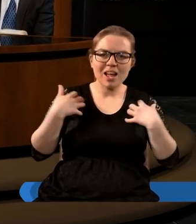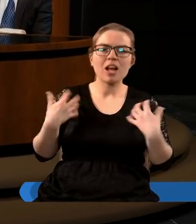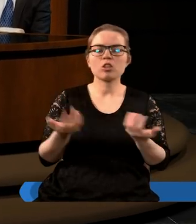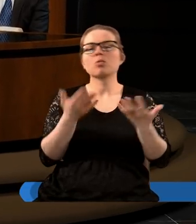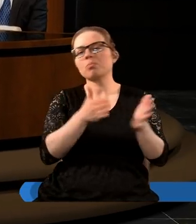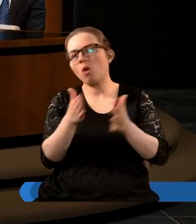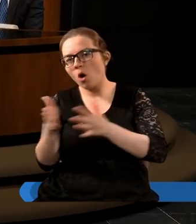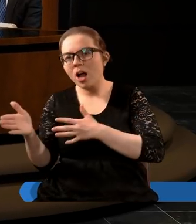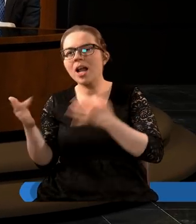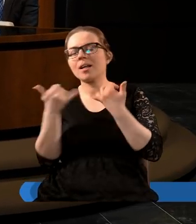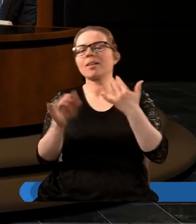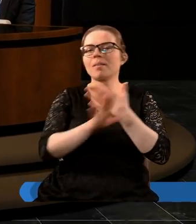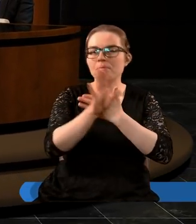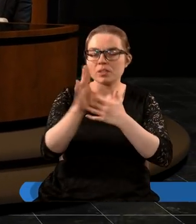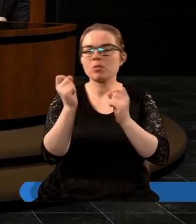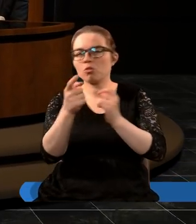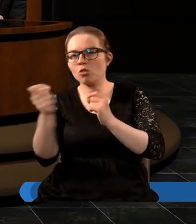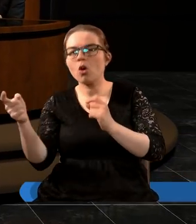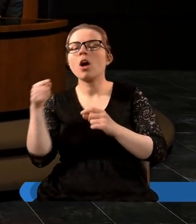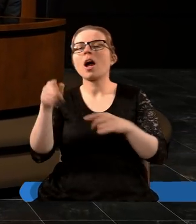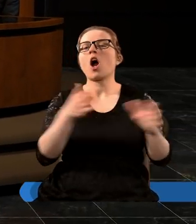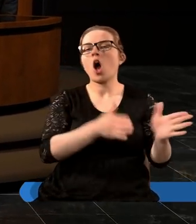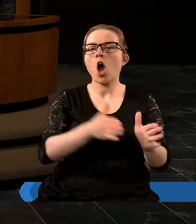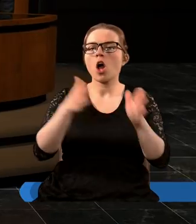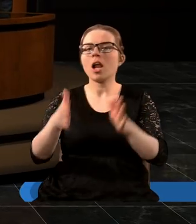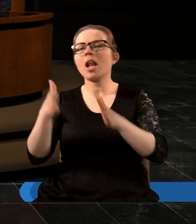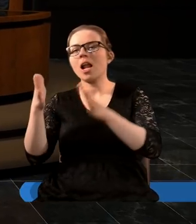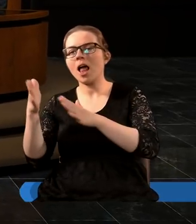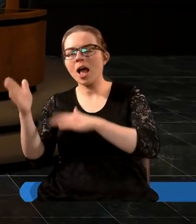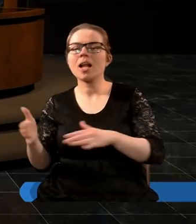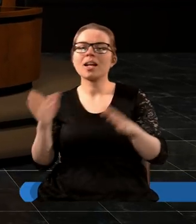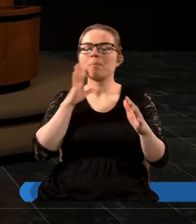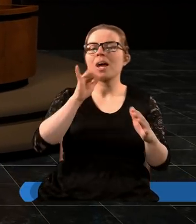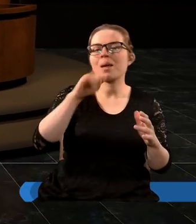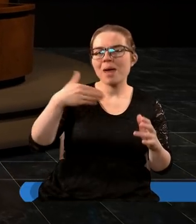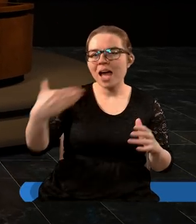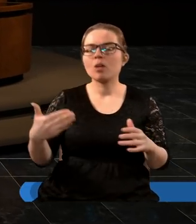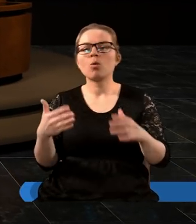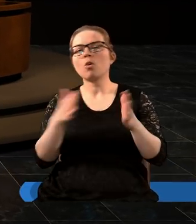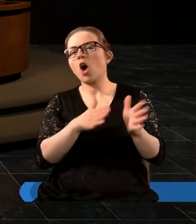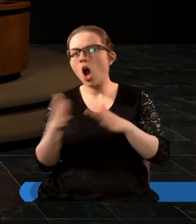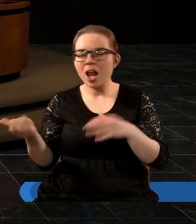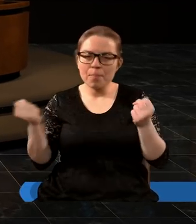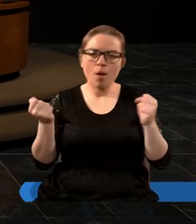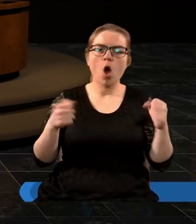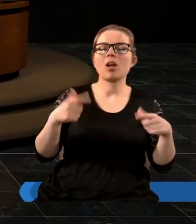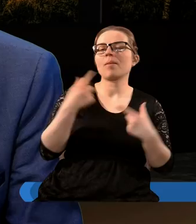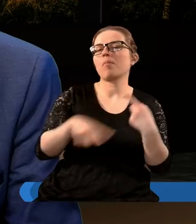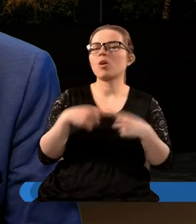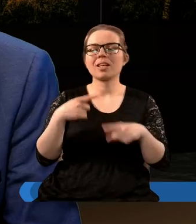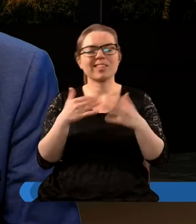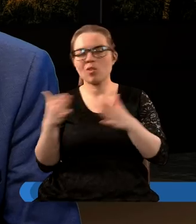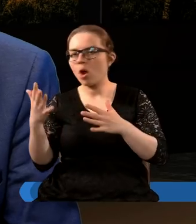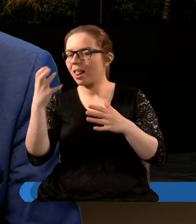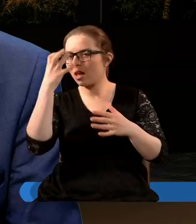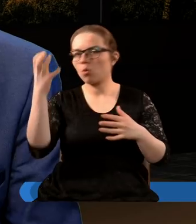po kolei występujących to są kolejne jakieś imperia, kolejne moce polityczne, kolejne